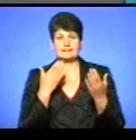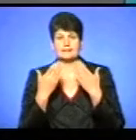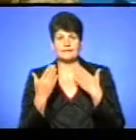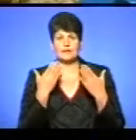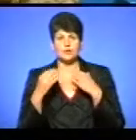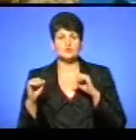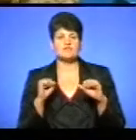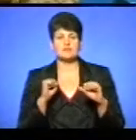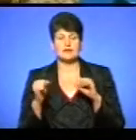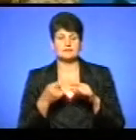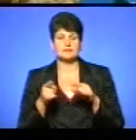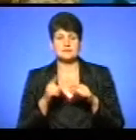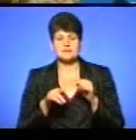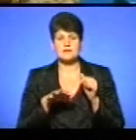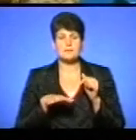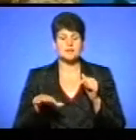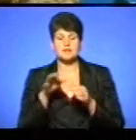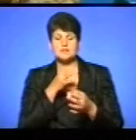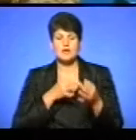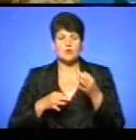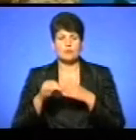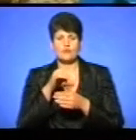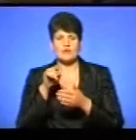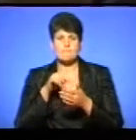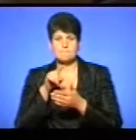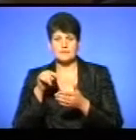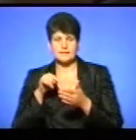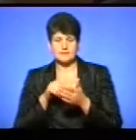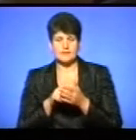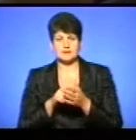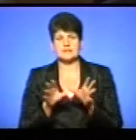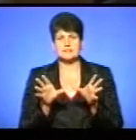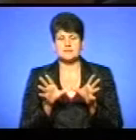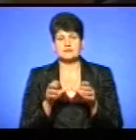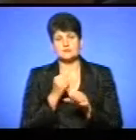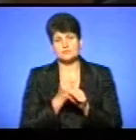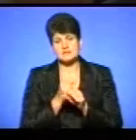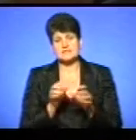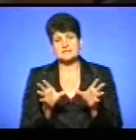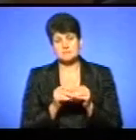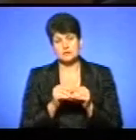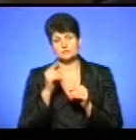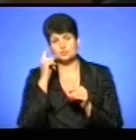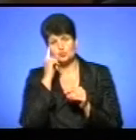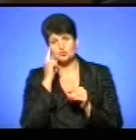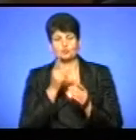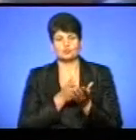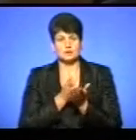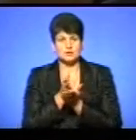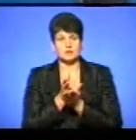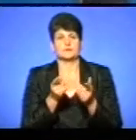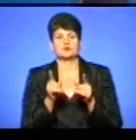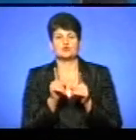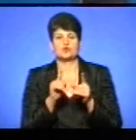владою. Це так званий майданчик для обговорення питань і вироблення спільної позиції органів державної влади та Асоціації міст України